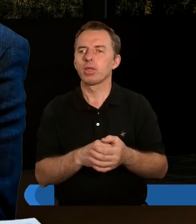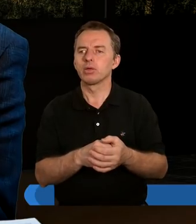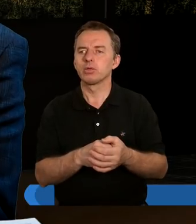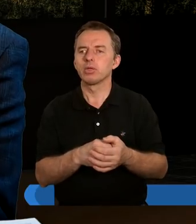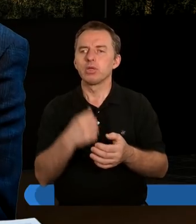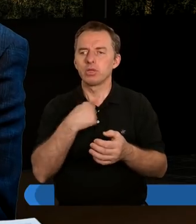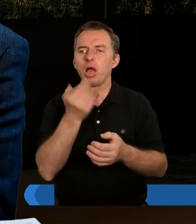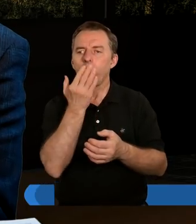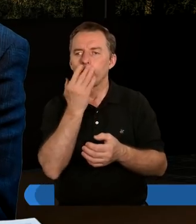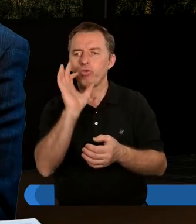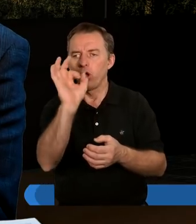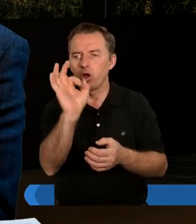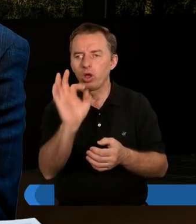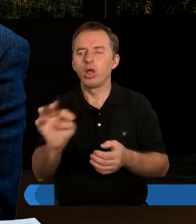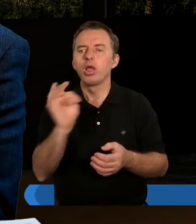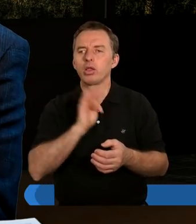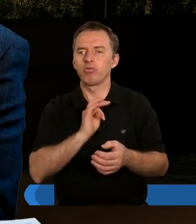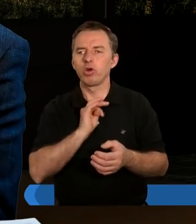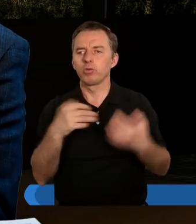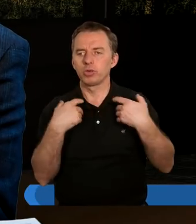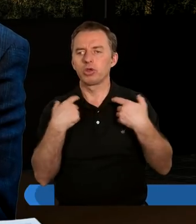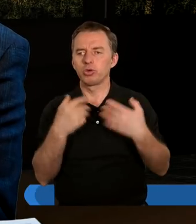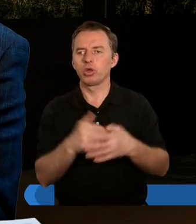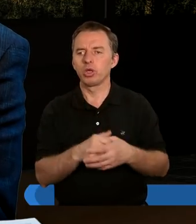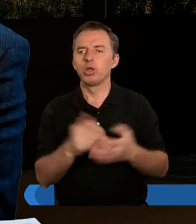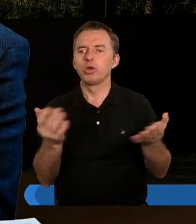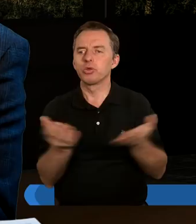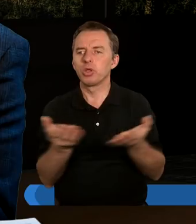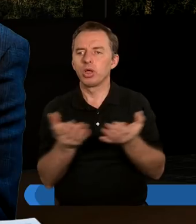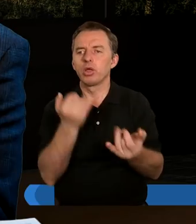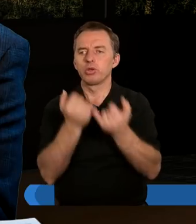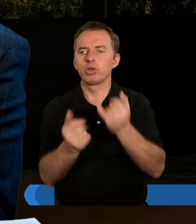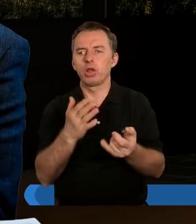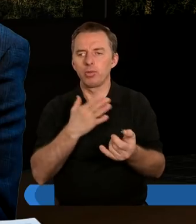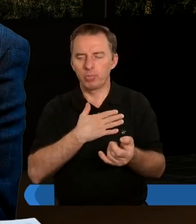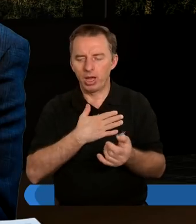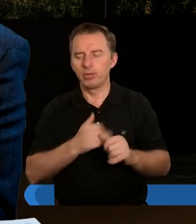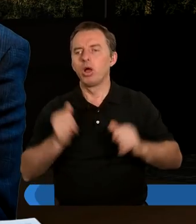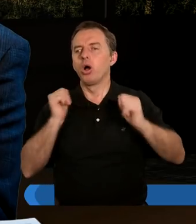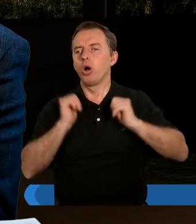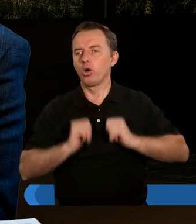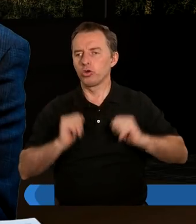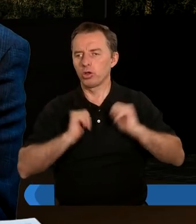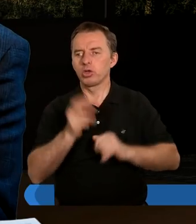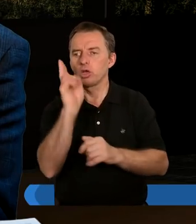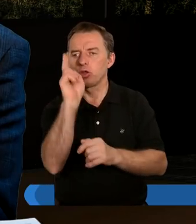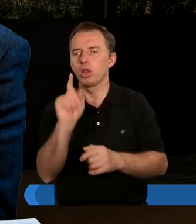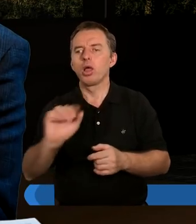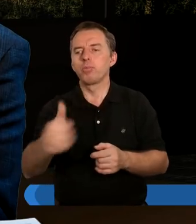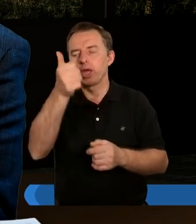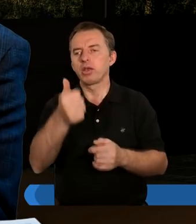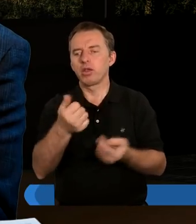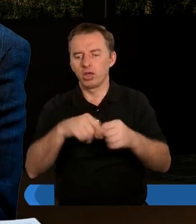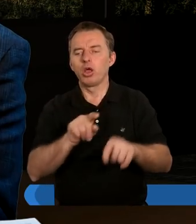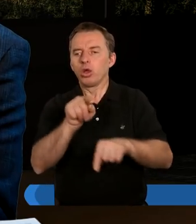natomiast ja mówię o swojej jakiejś postawie, gdzie jeżeli mam oczekiwać na to, że ktoś wykona